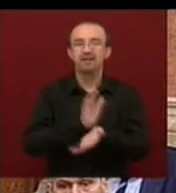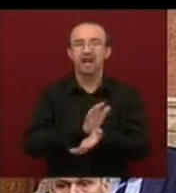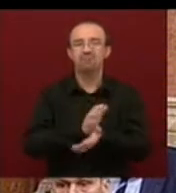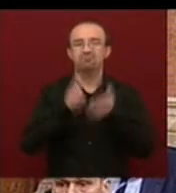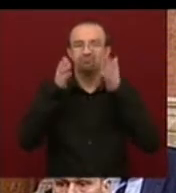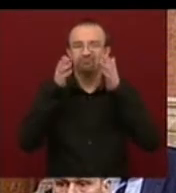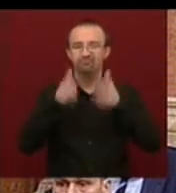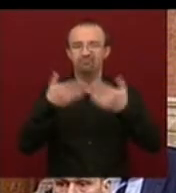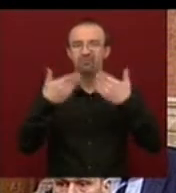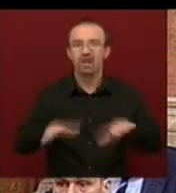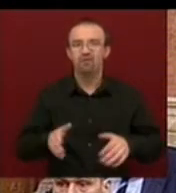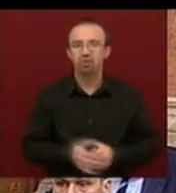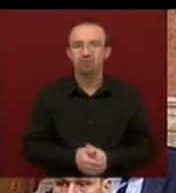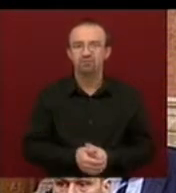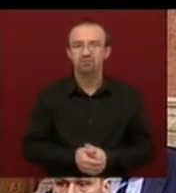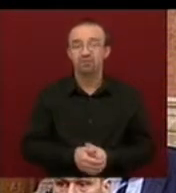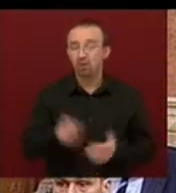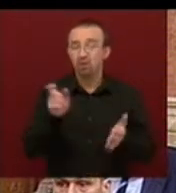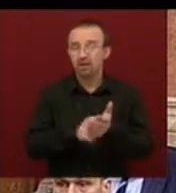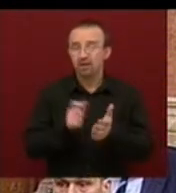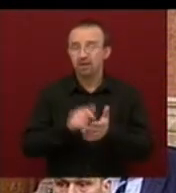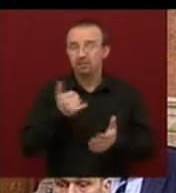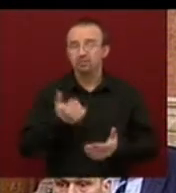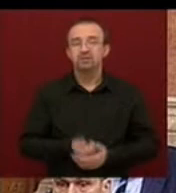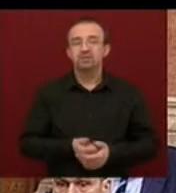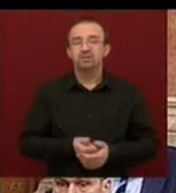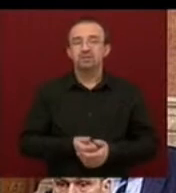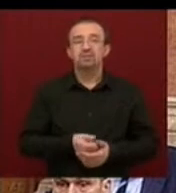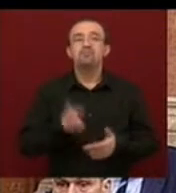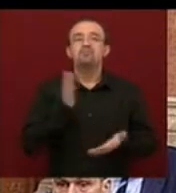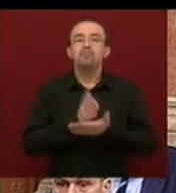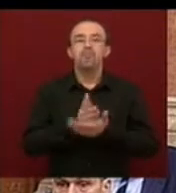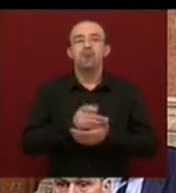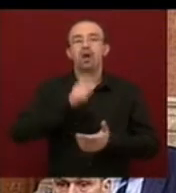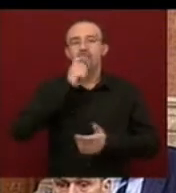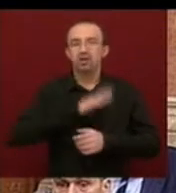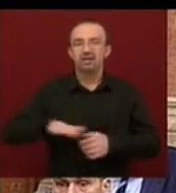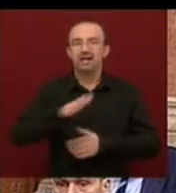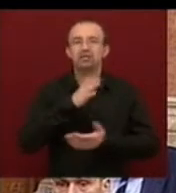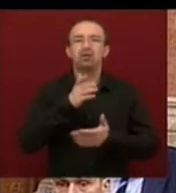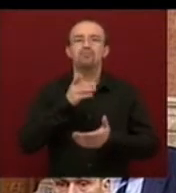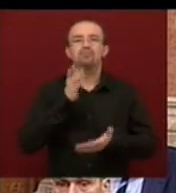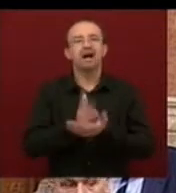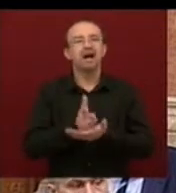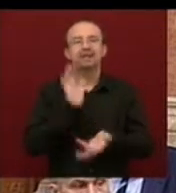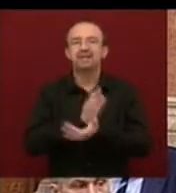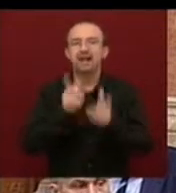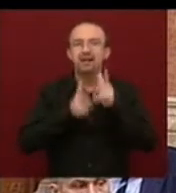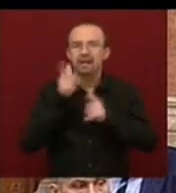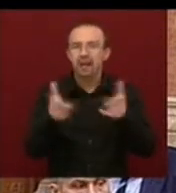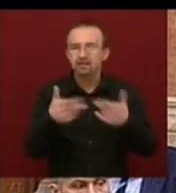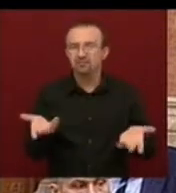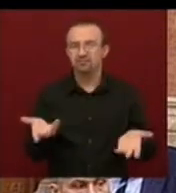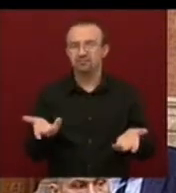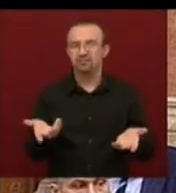Átvitt értelemben is, és konkrétan is. Egyre hiteltelenebb a magyar társadalom előtt ez a kormányzati politika.